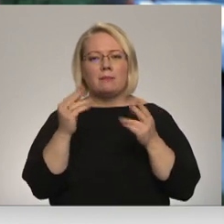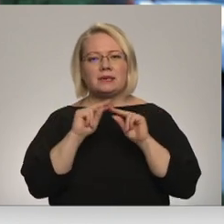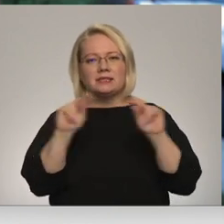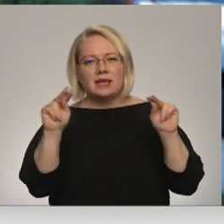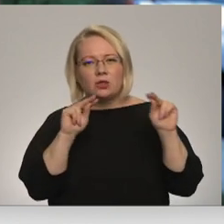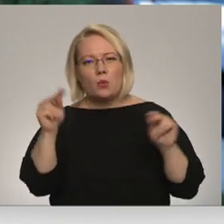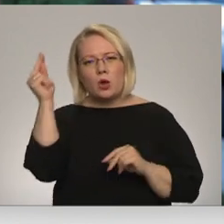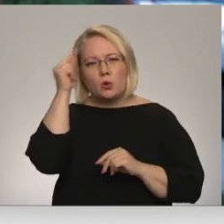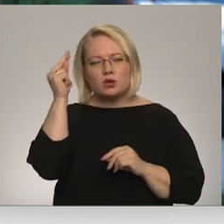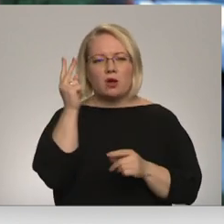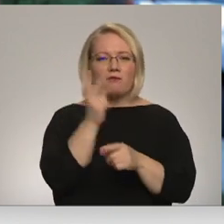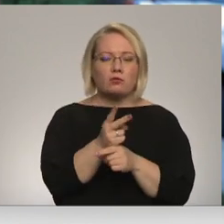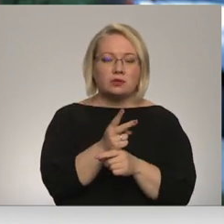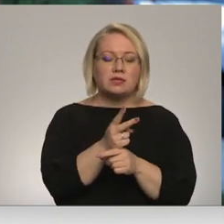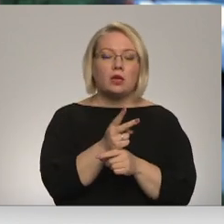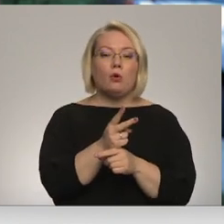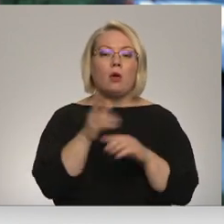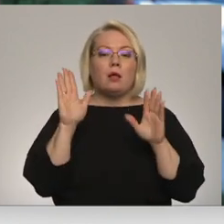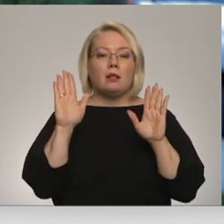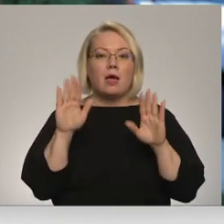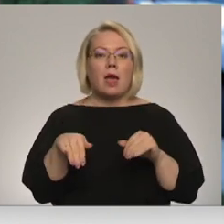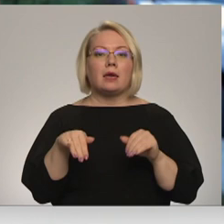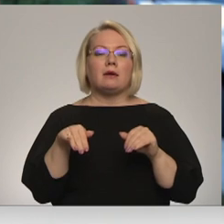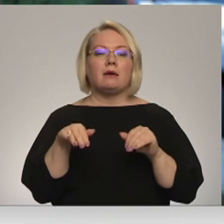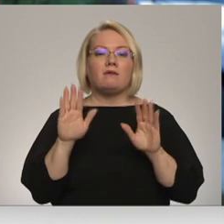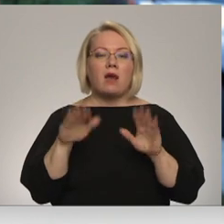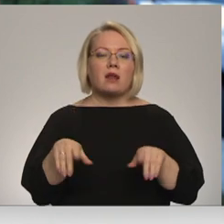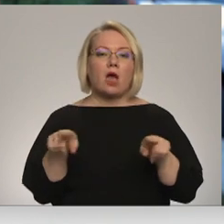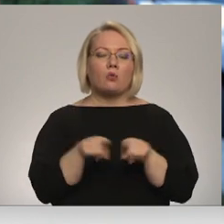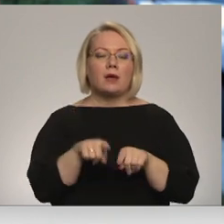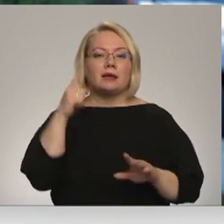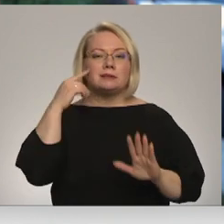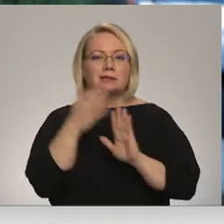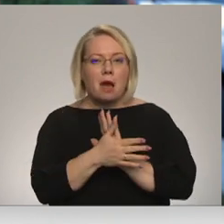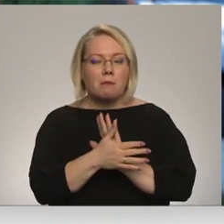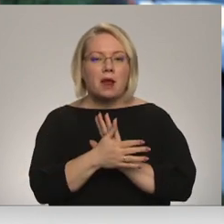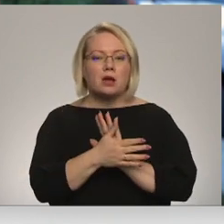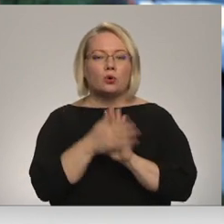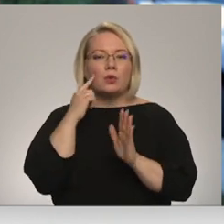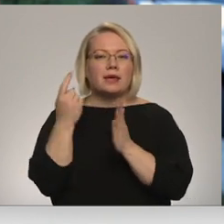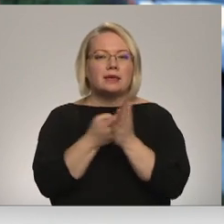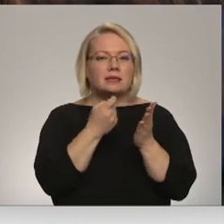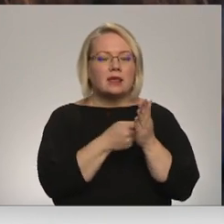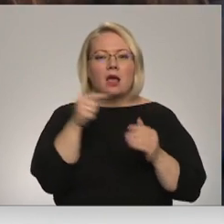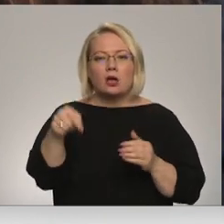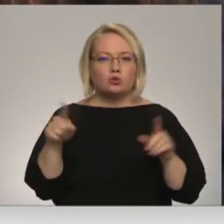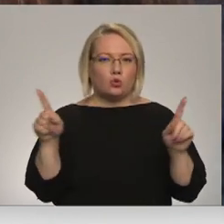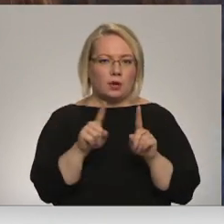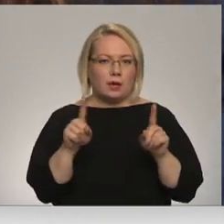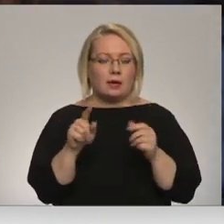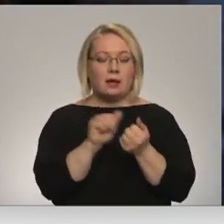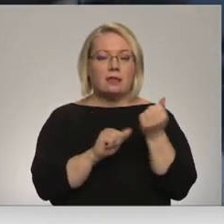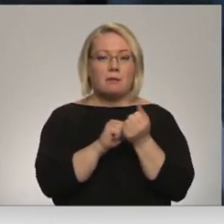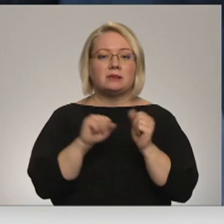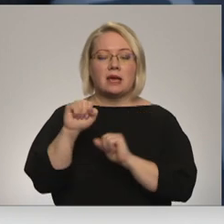arī izglītojošu funkciju, lai varētu arī saprast un izzināt, kas tad tur ir. Dabas